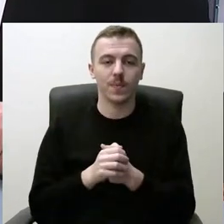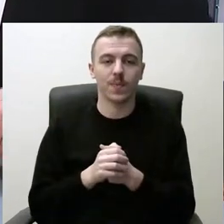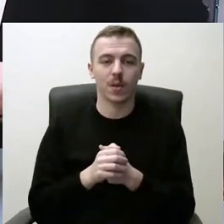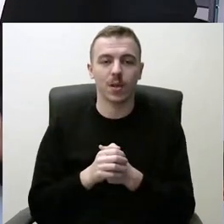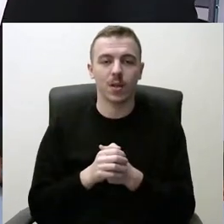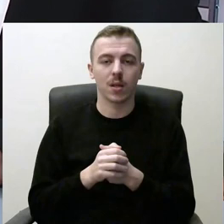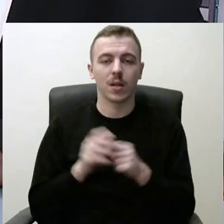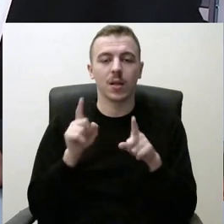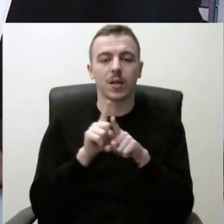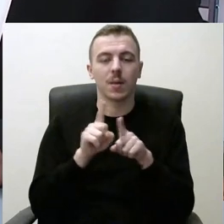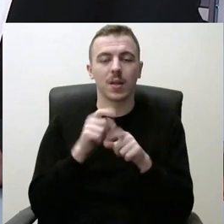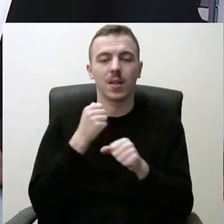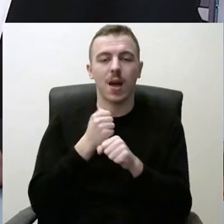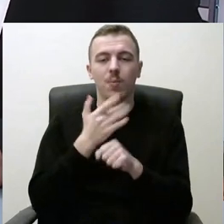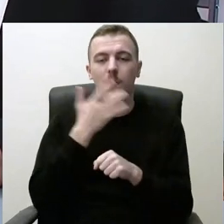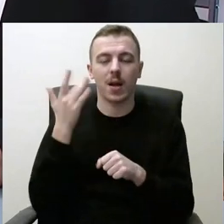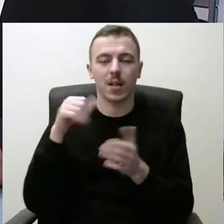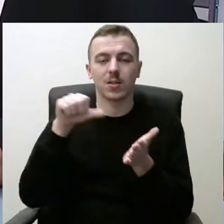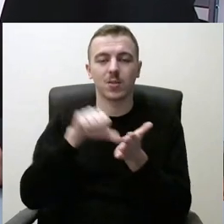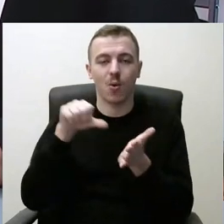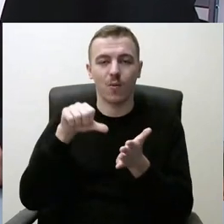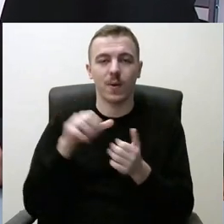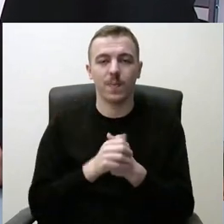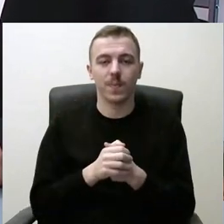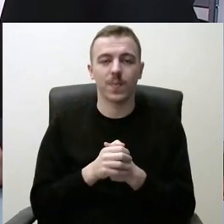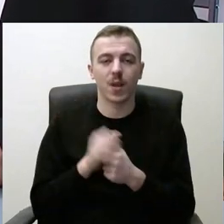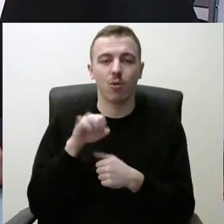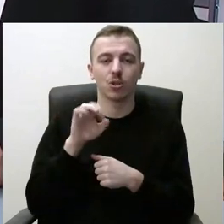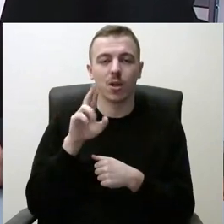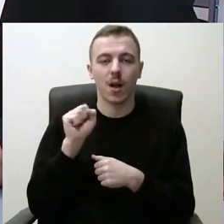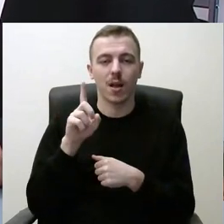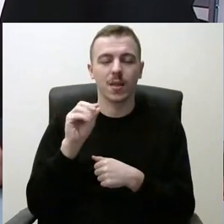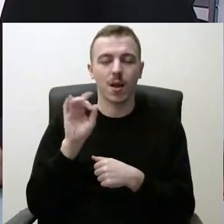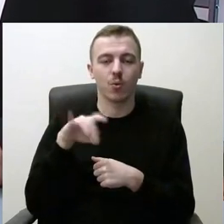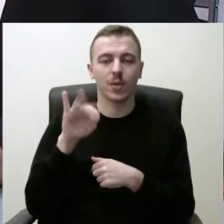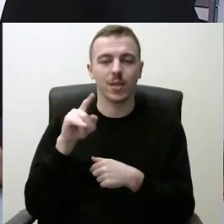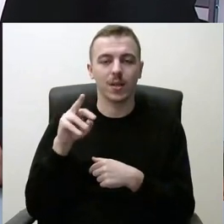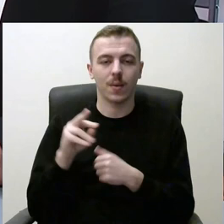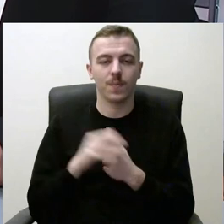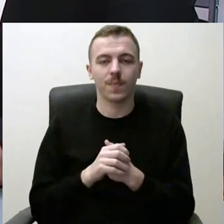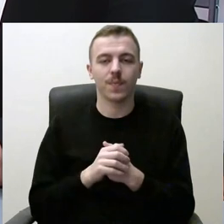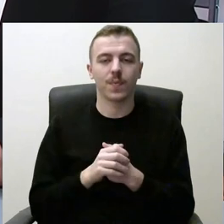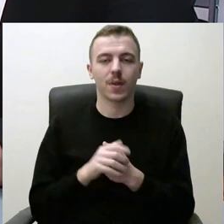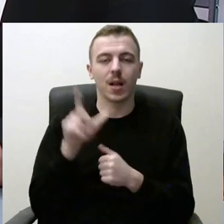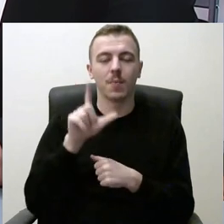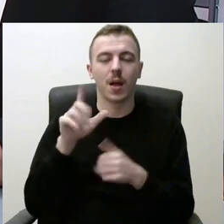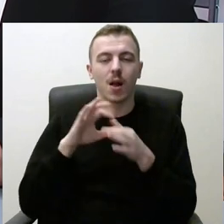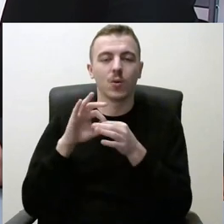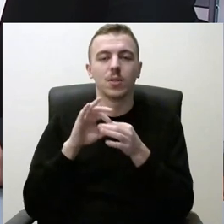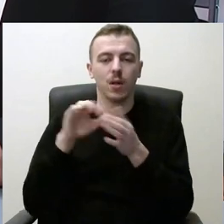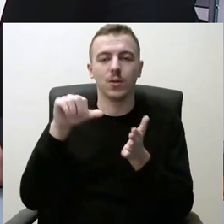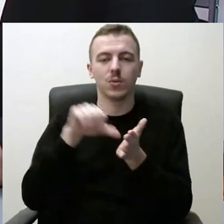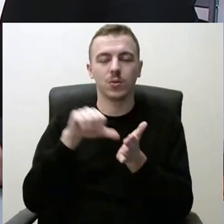Taip pat Darbo partijos atstovė Aušra Degutytė, Liberalų sąjūdžio